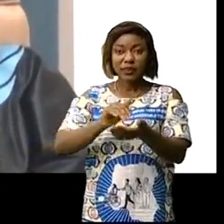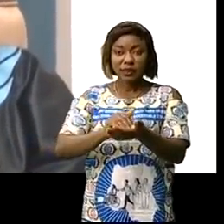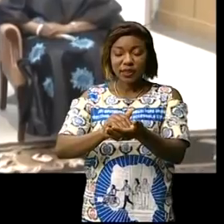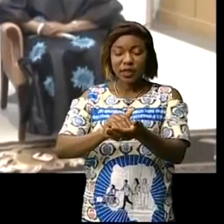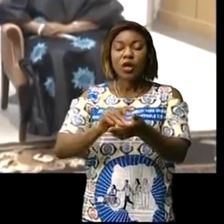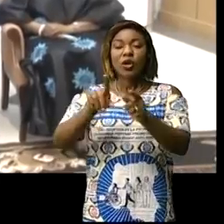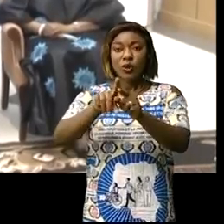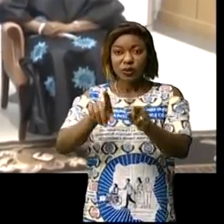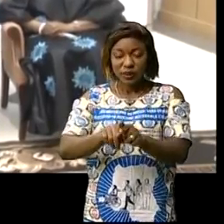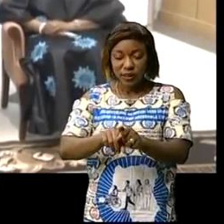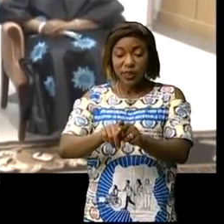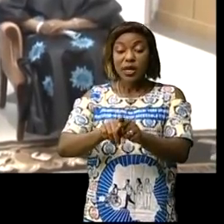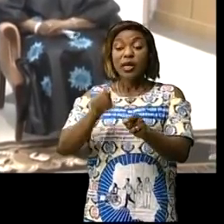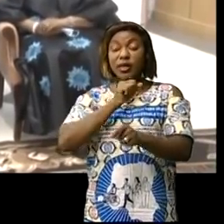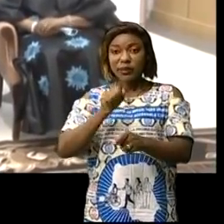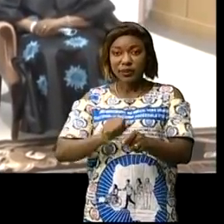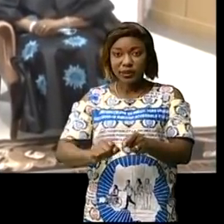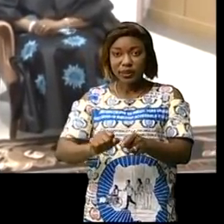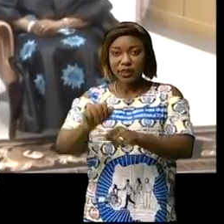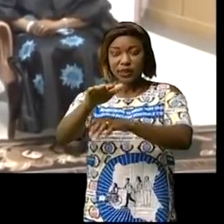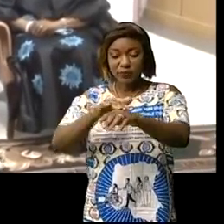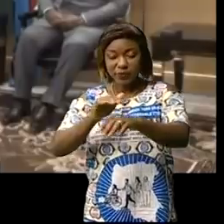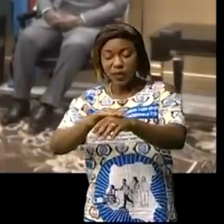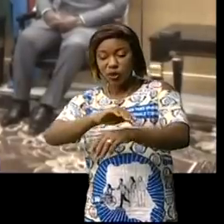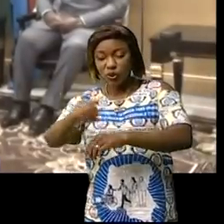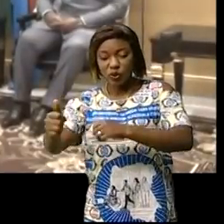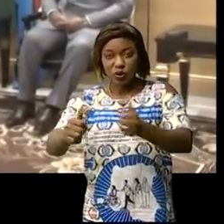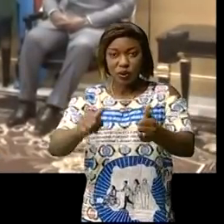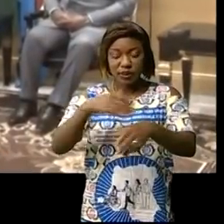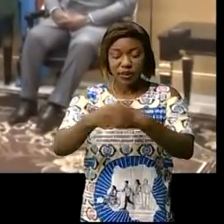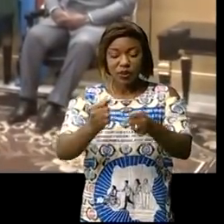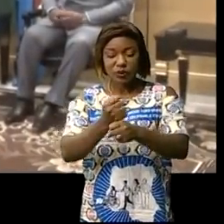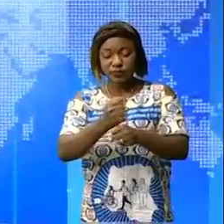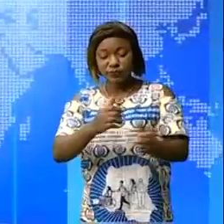Adéogratia Smutombo, Mwana Njembo, appelé à d'autres charges d'État.